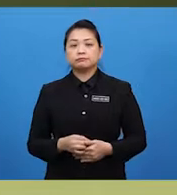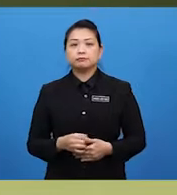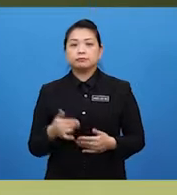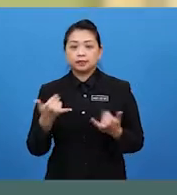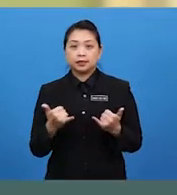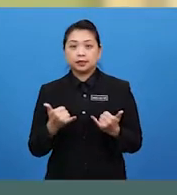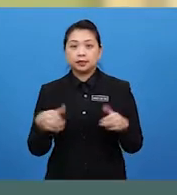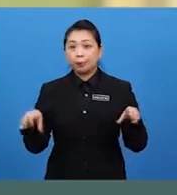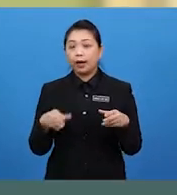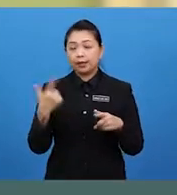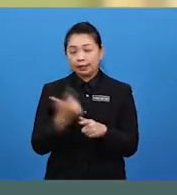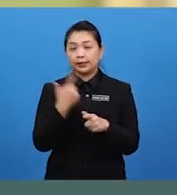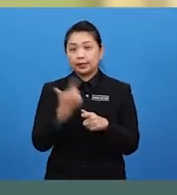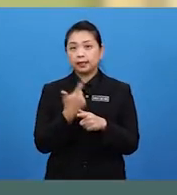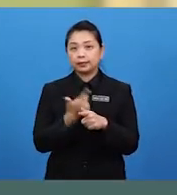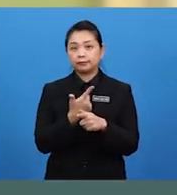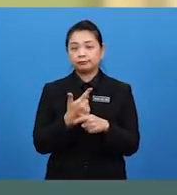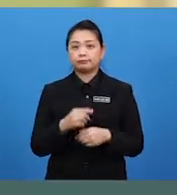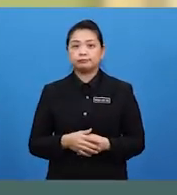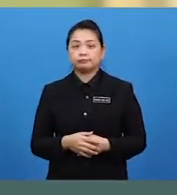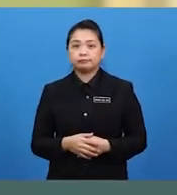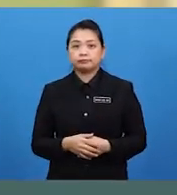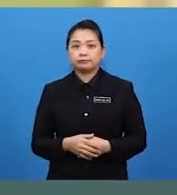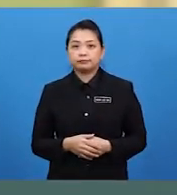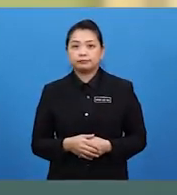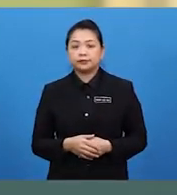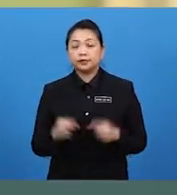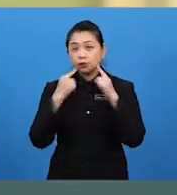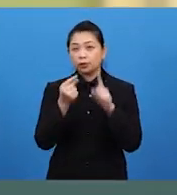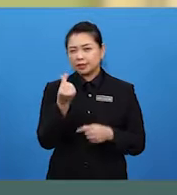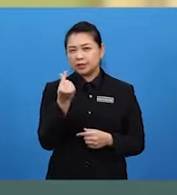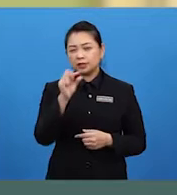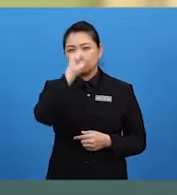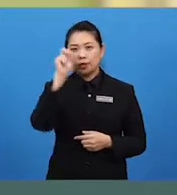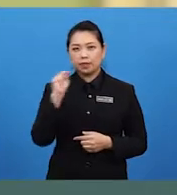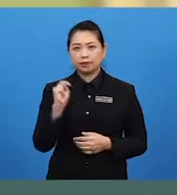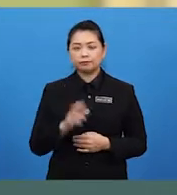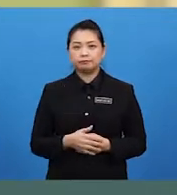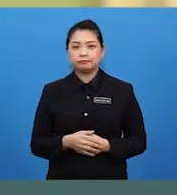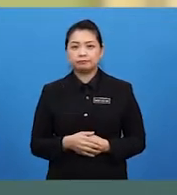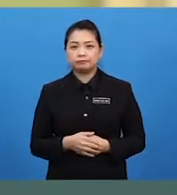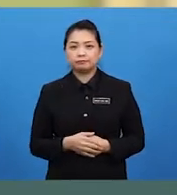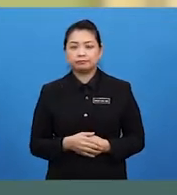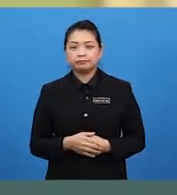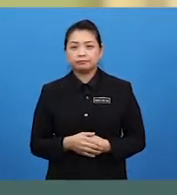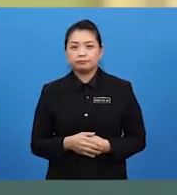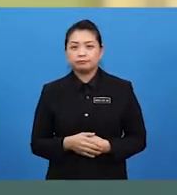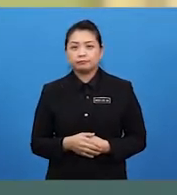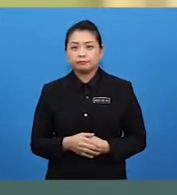latihan pengukuhan. Jom, kita jawab sedikit soalan. Soalan 1.